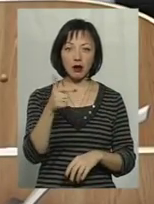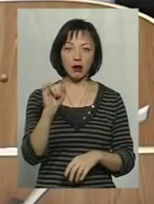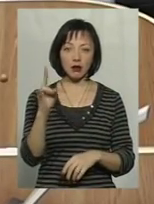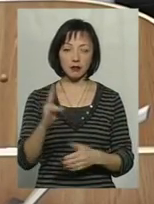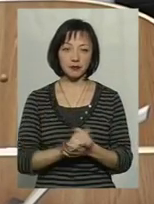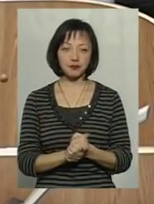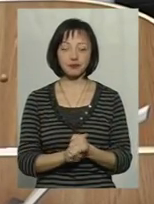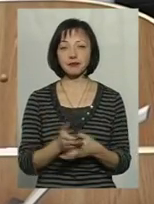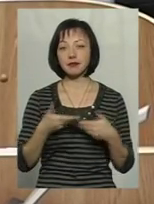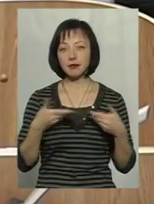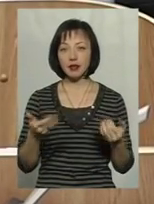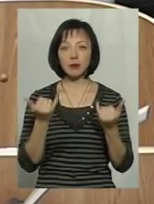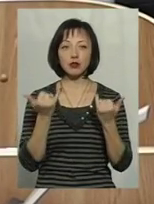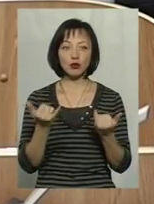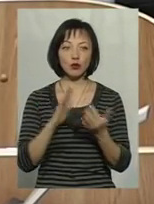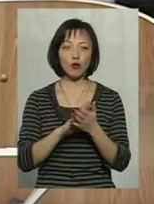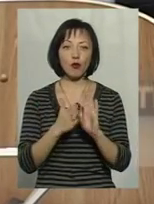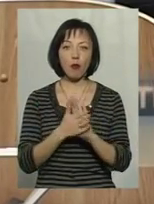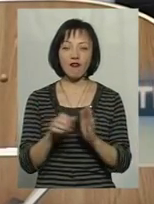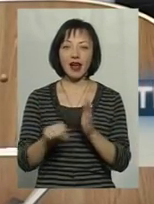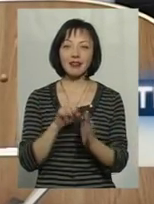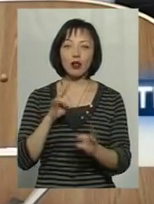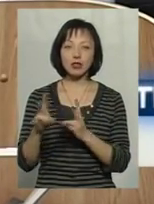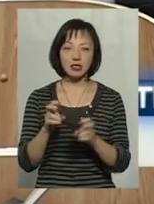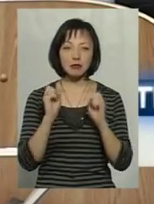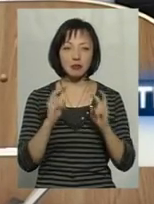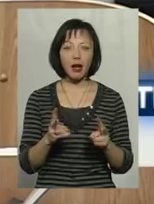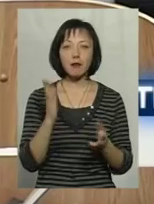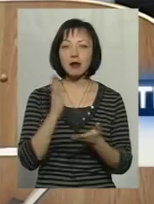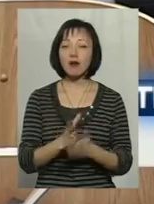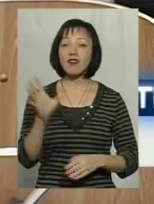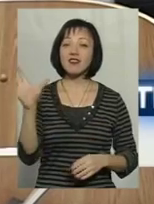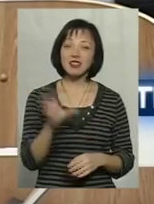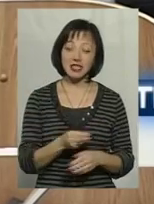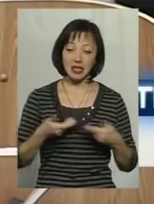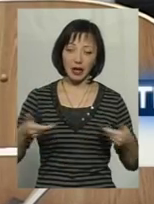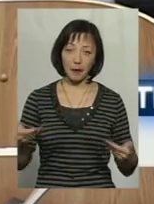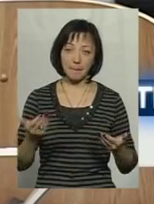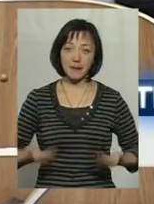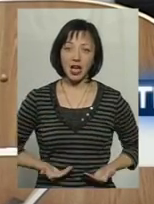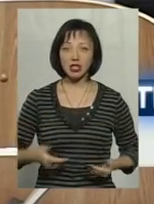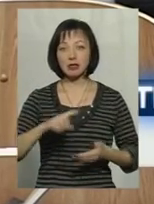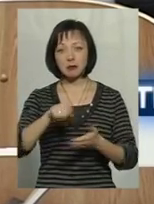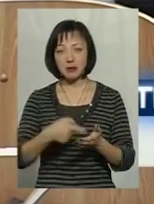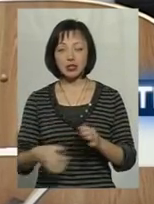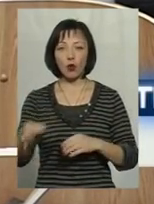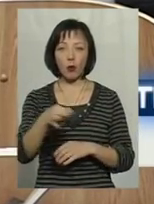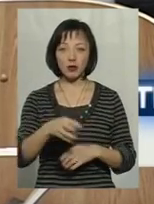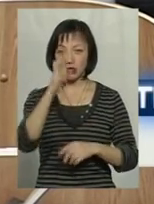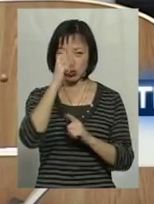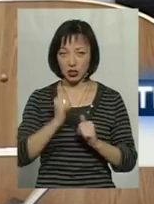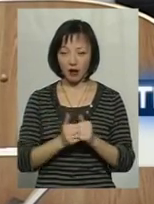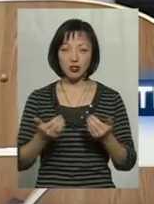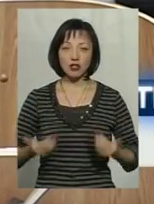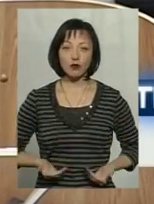Ми сьогодні в умовах терористичної небезпеки перебуваємо всі. Всі мешканці міста, області, держави живуть